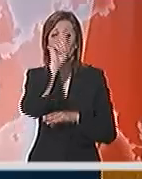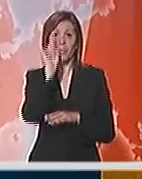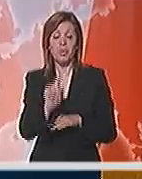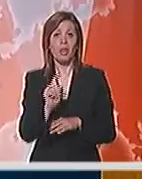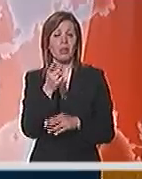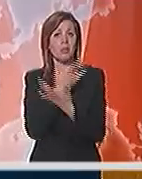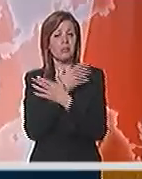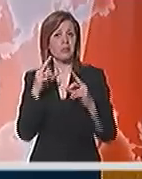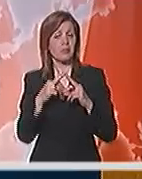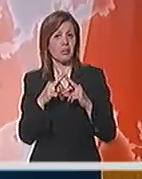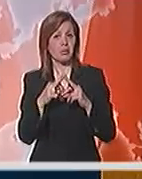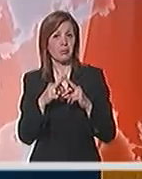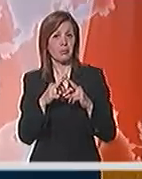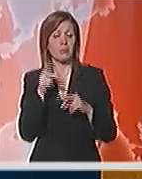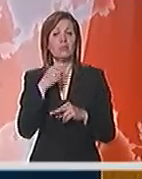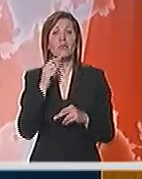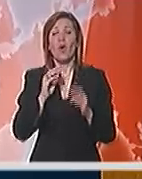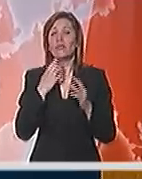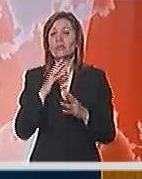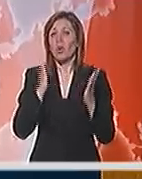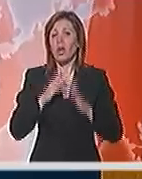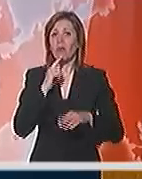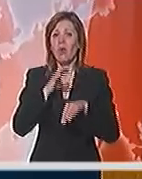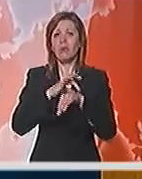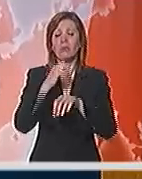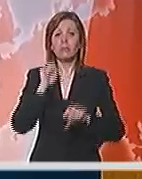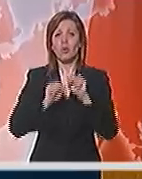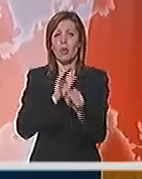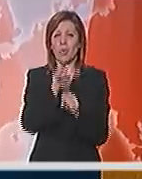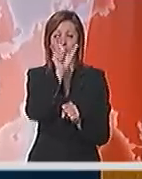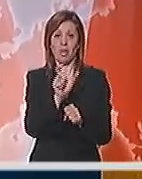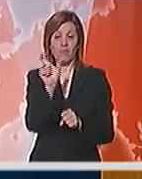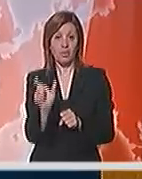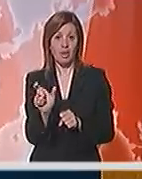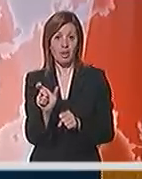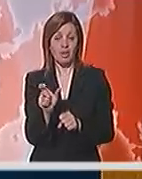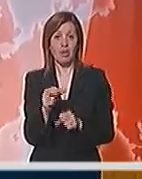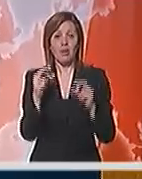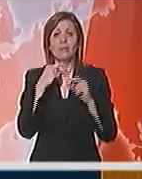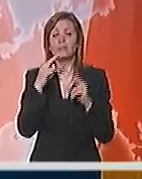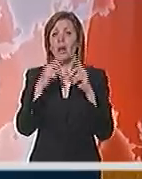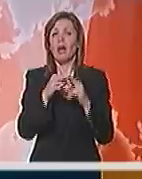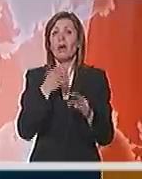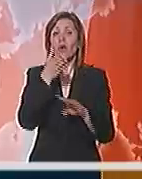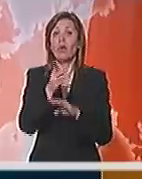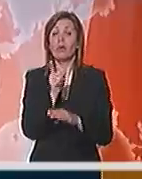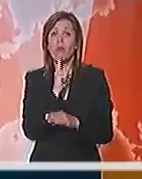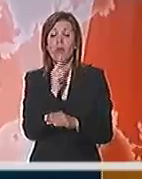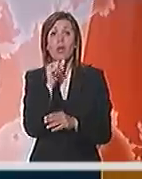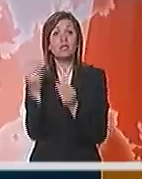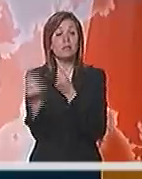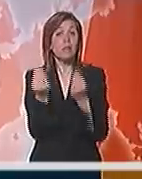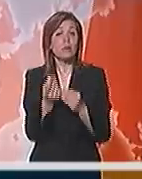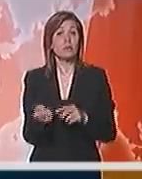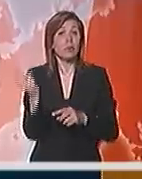prvo za, znači, organe koji vode postupke protiv njih, a kod koga je i eventualno zašto je